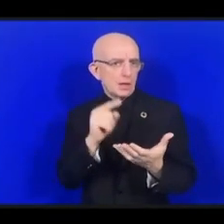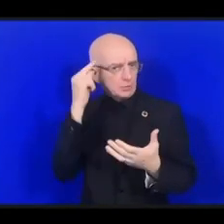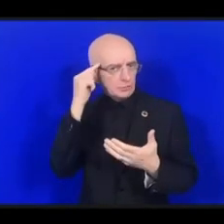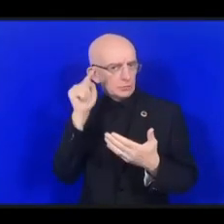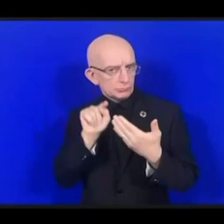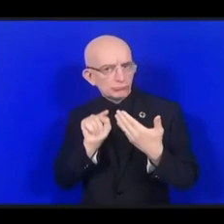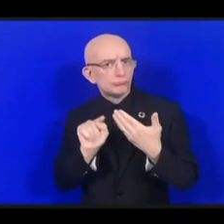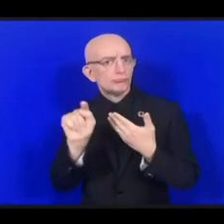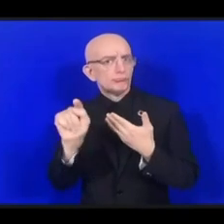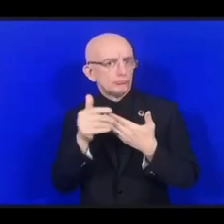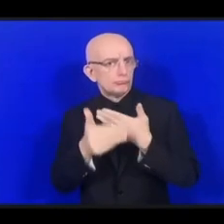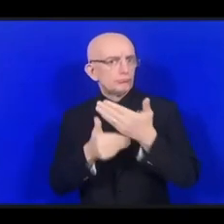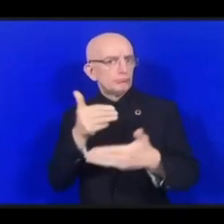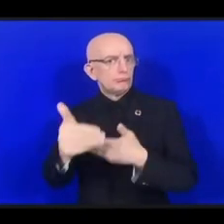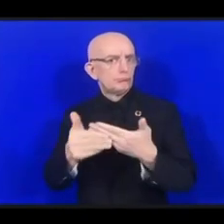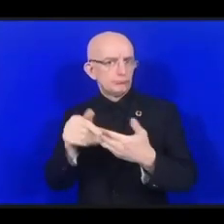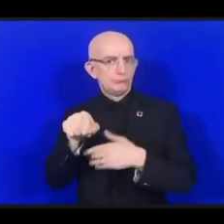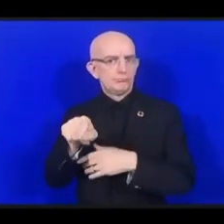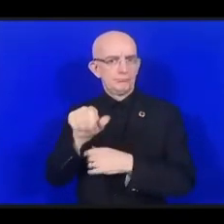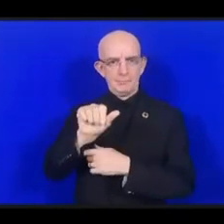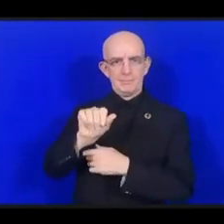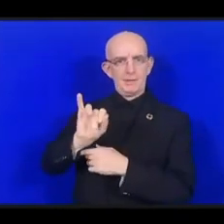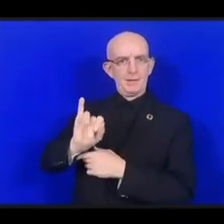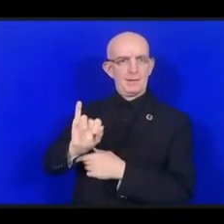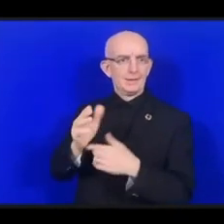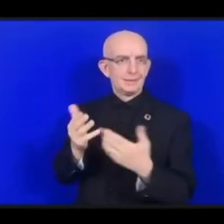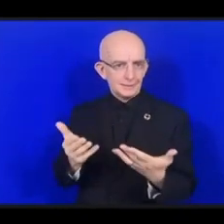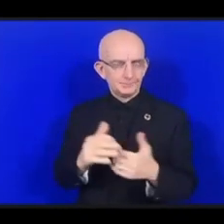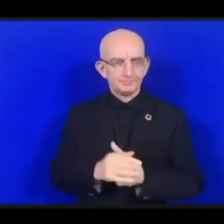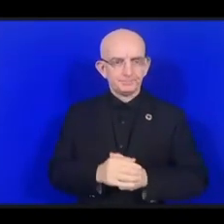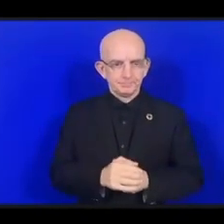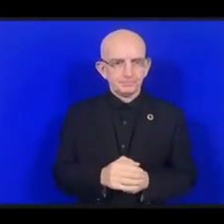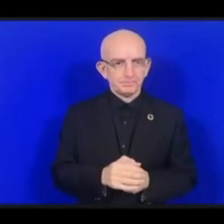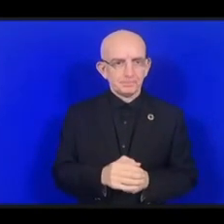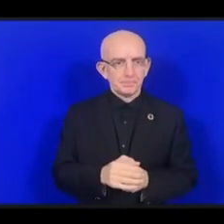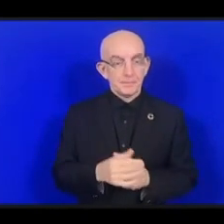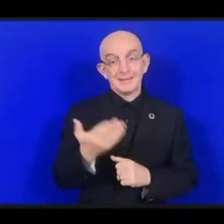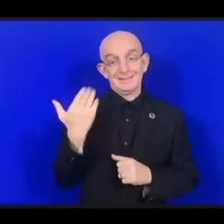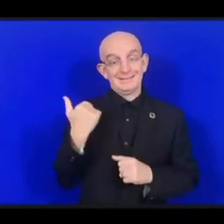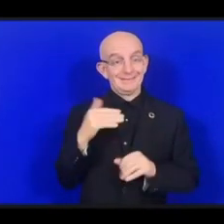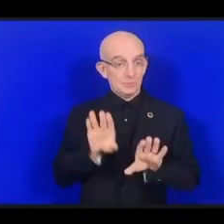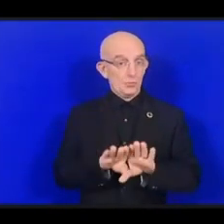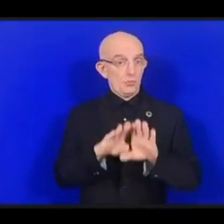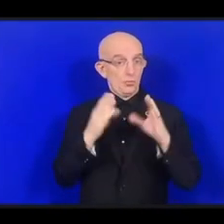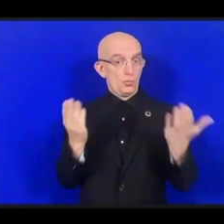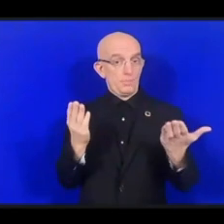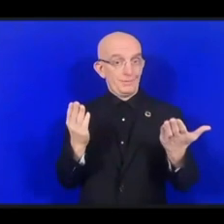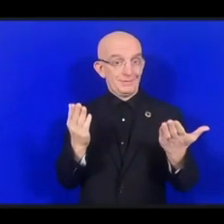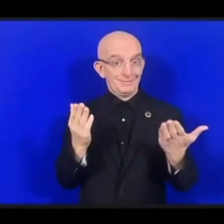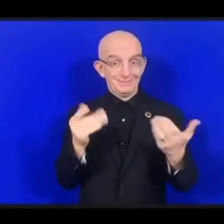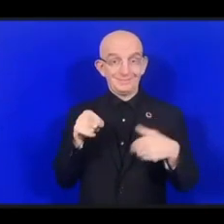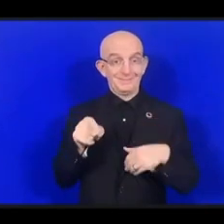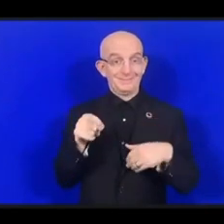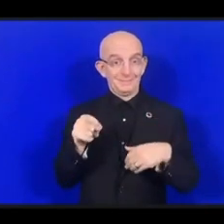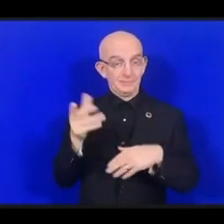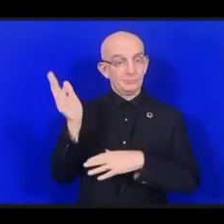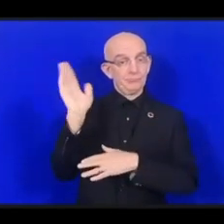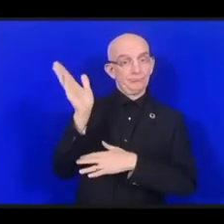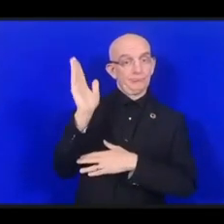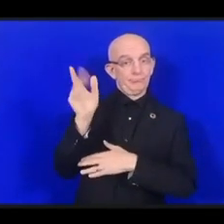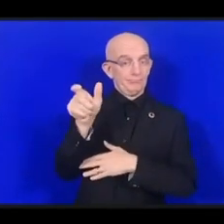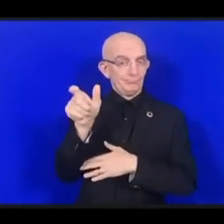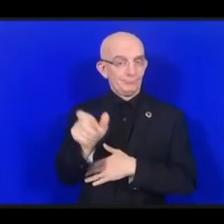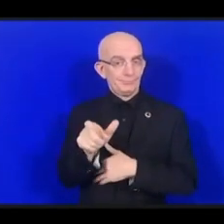Обращаясь к нам, его превосходительство, премьер-министр Японии, поделился своей точкой